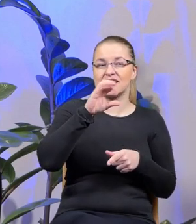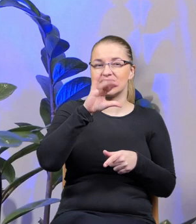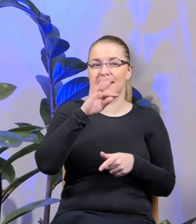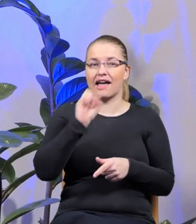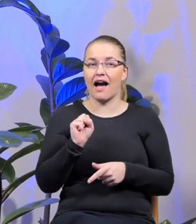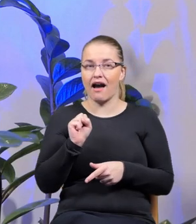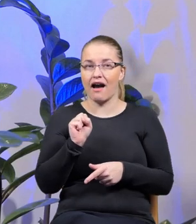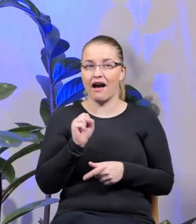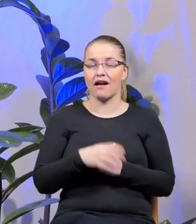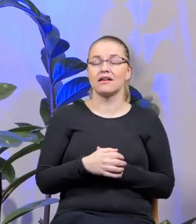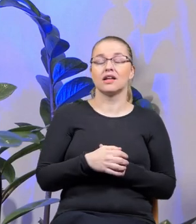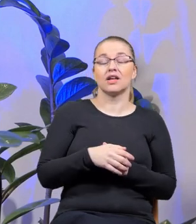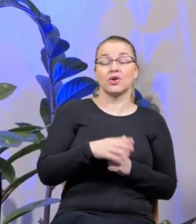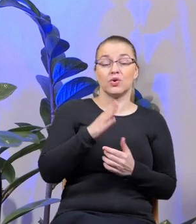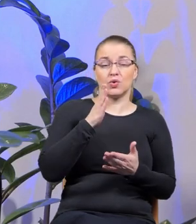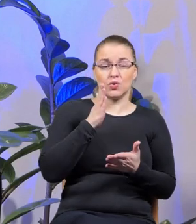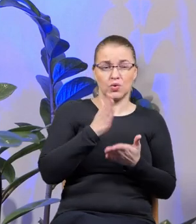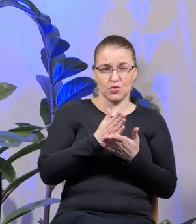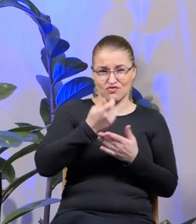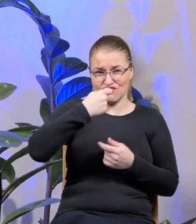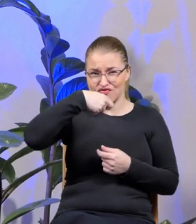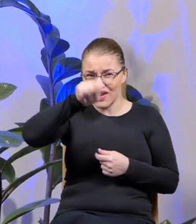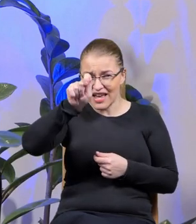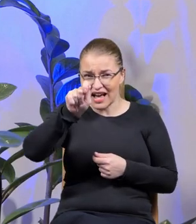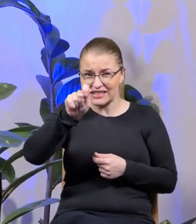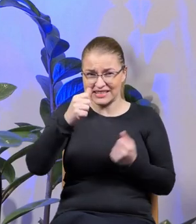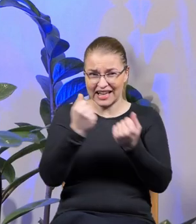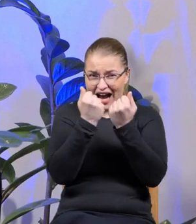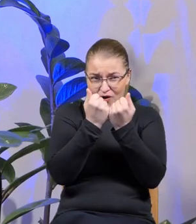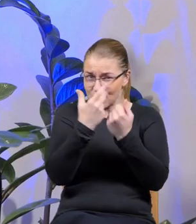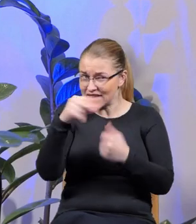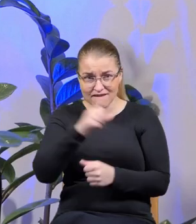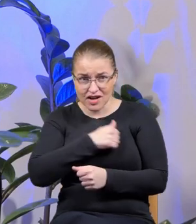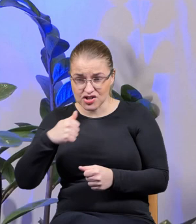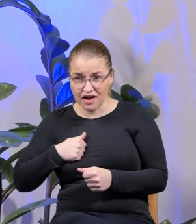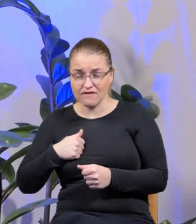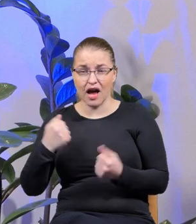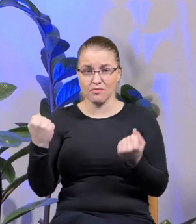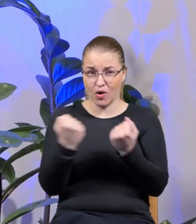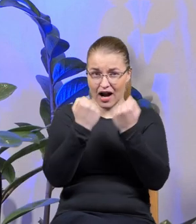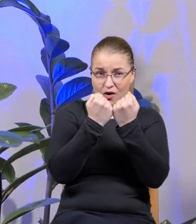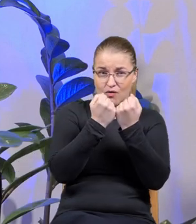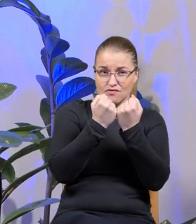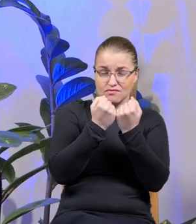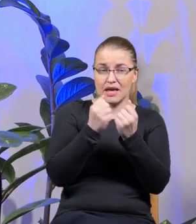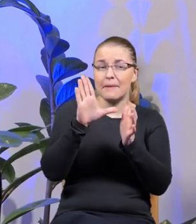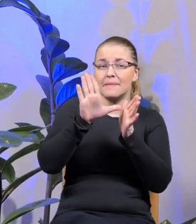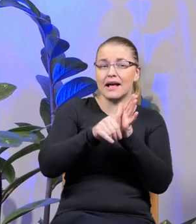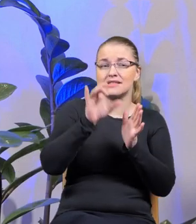studiować slawistykę, no to już bardziej wyjechać też do Krakowa, a nie do Warszawy, no bo w końcu Kraków galicyjskie miasto.